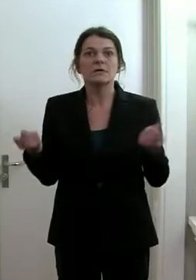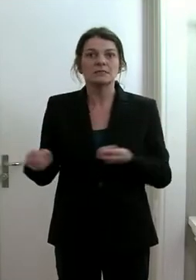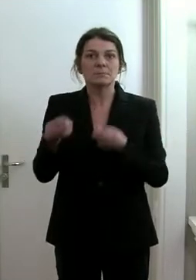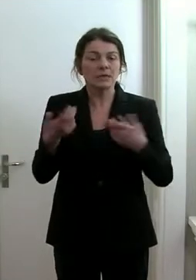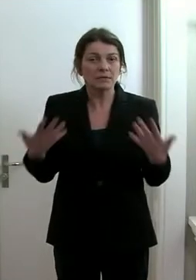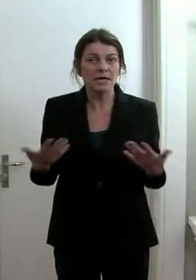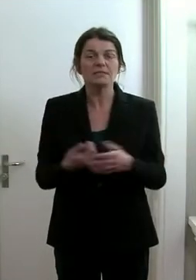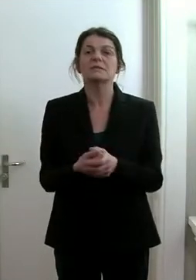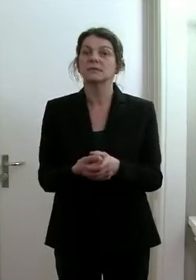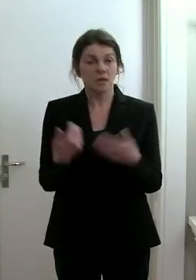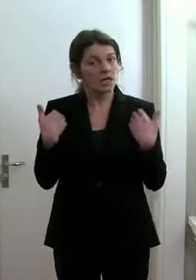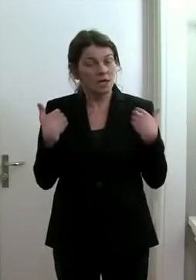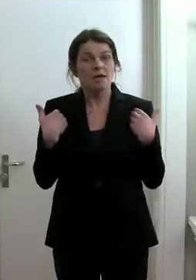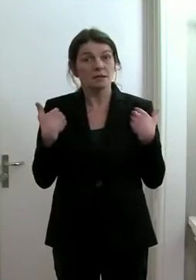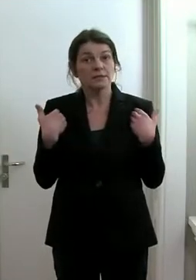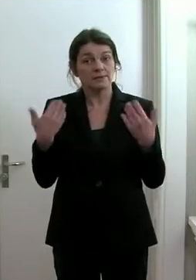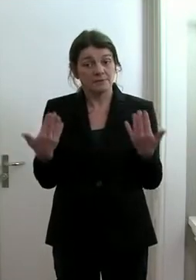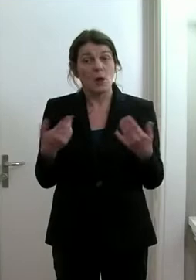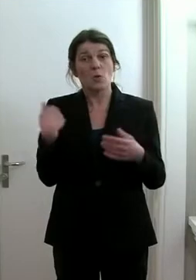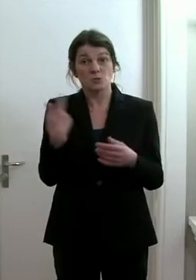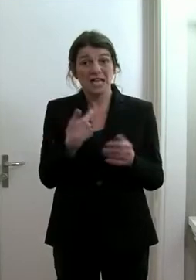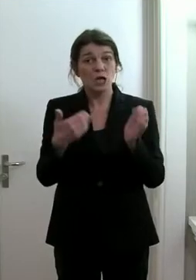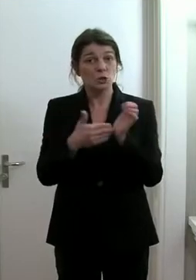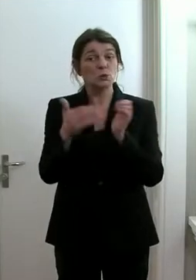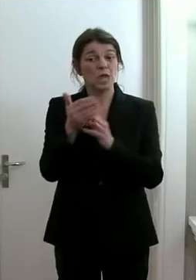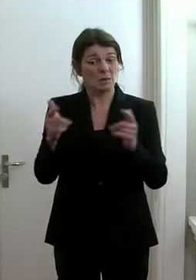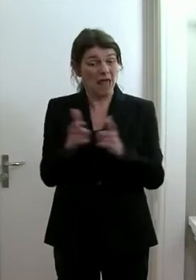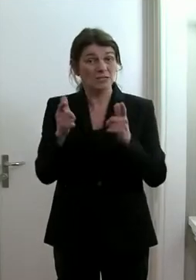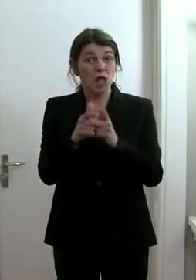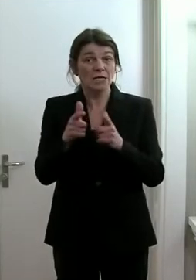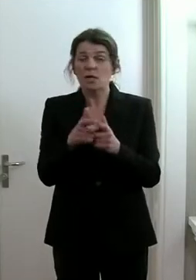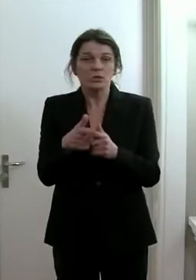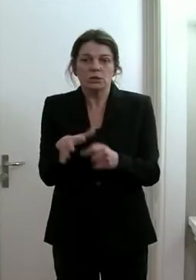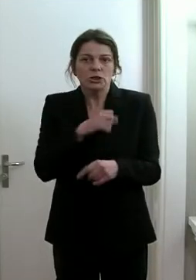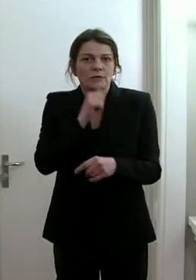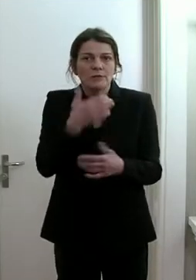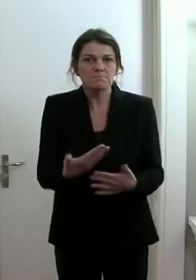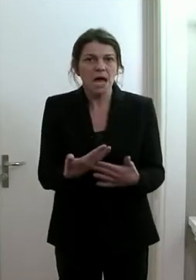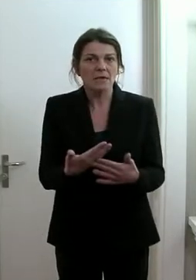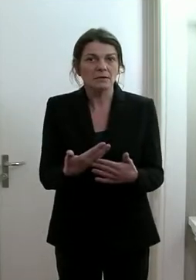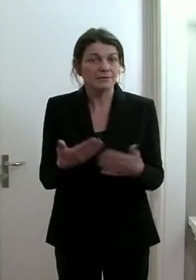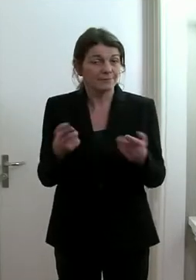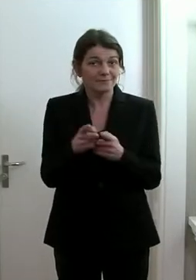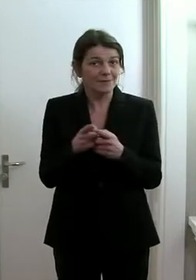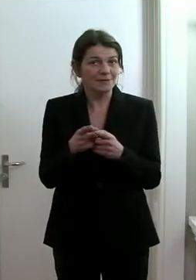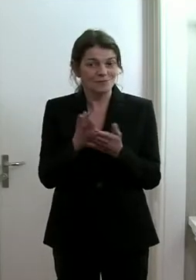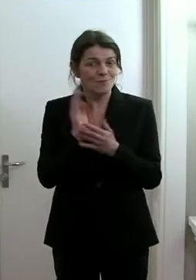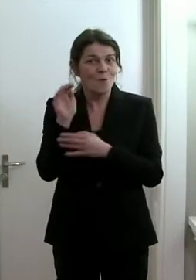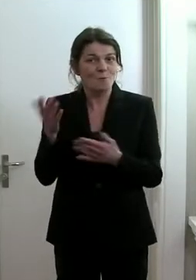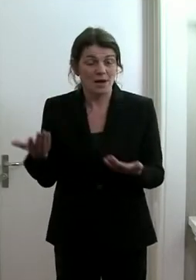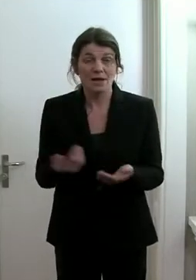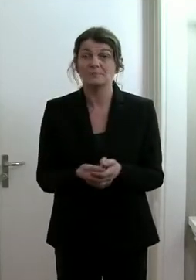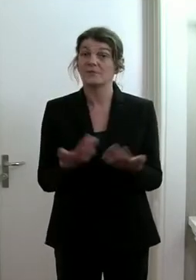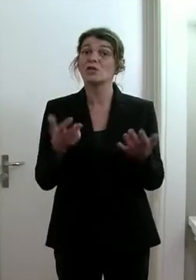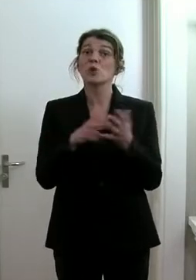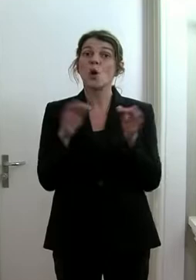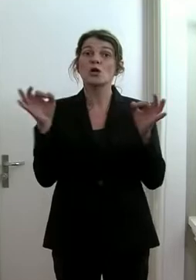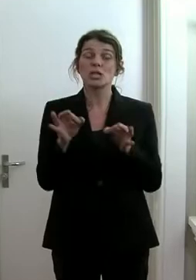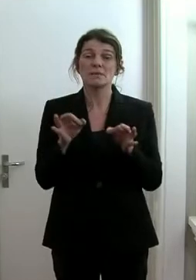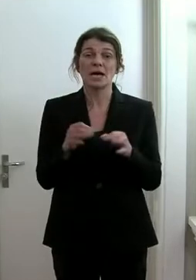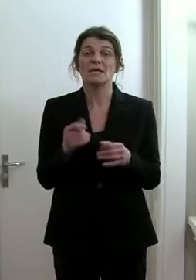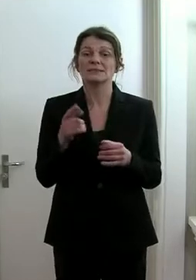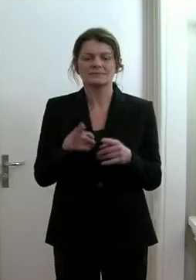Krankheit an den Rand dessen, was unser System leisten kann. Und was noch schlimmer ist, es ist selbst